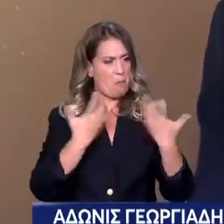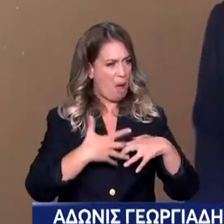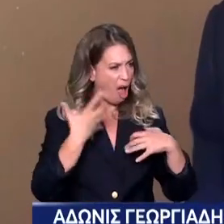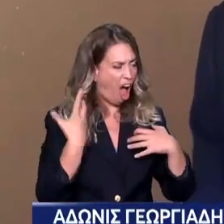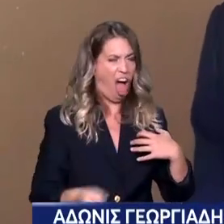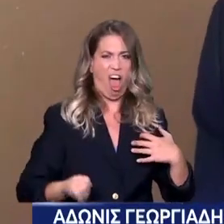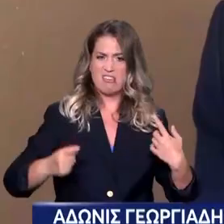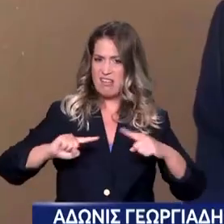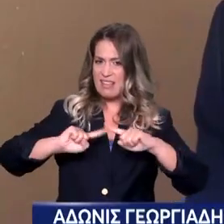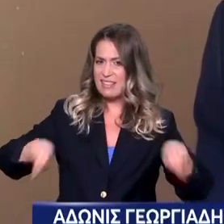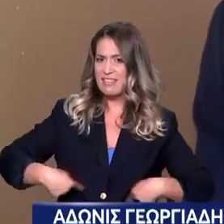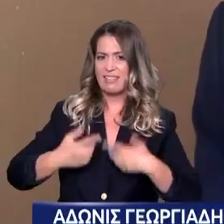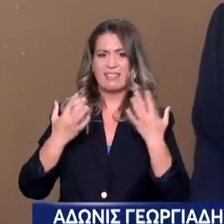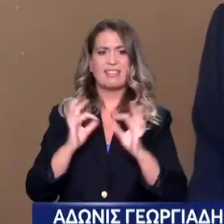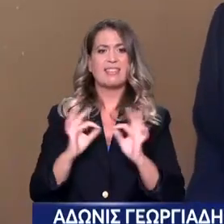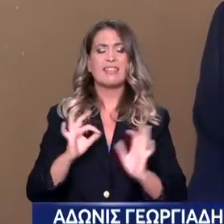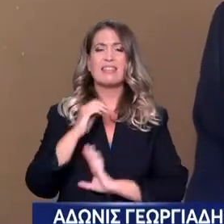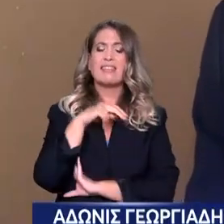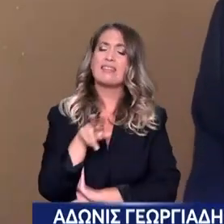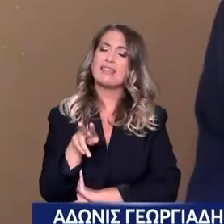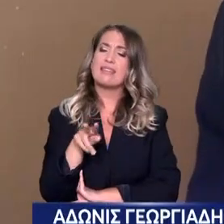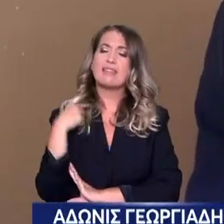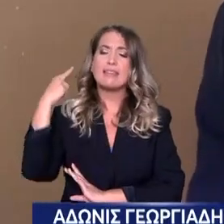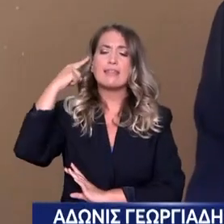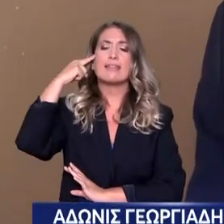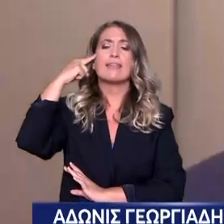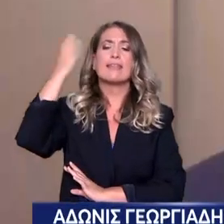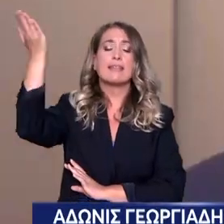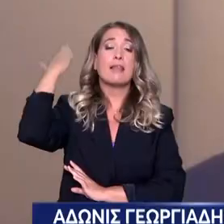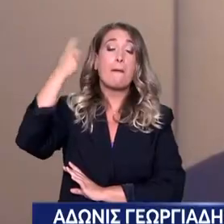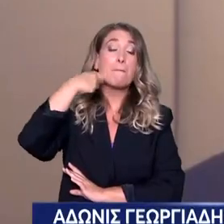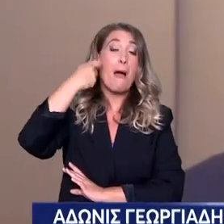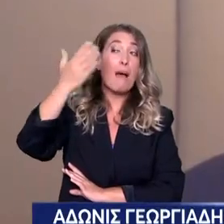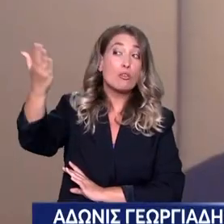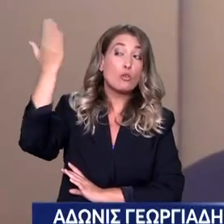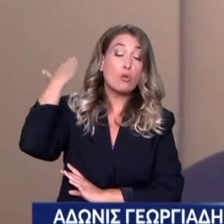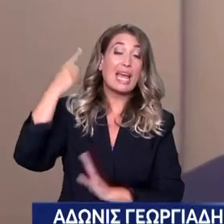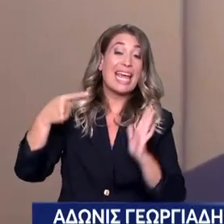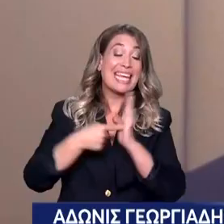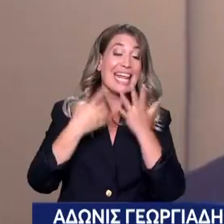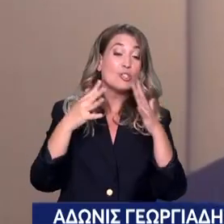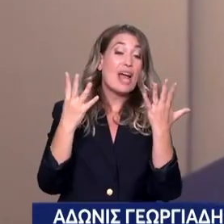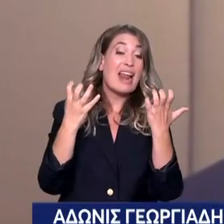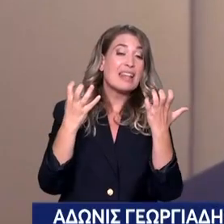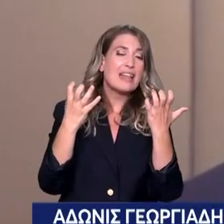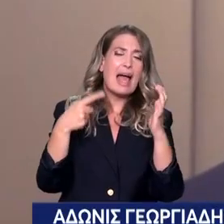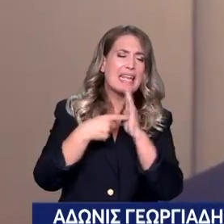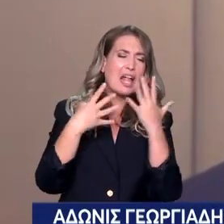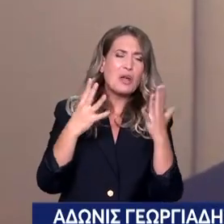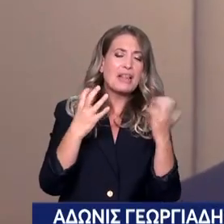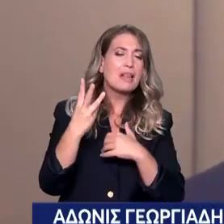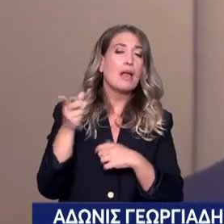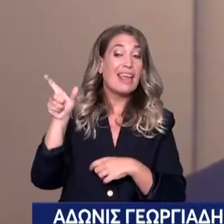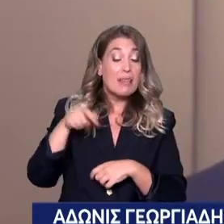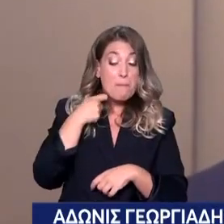η εικόνα μου έρθω μια λόξα της μητέρας μου που το 1990 πέθανε το 1993 πέθανε στο λαϊκό